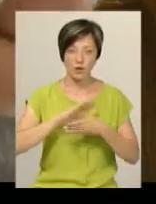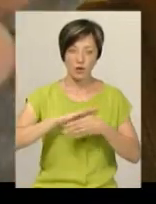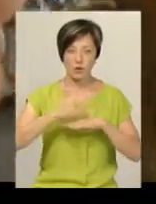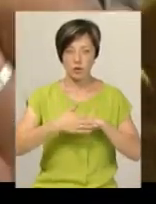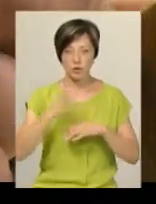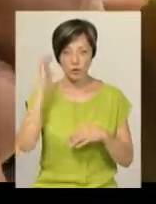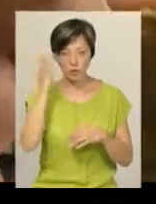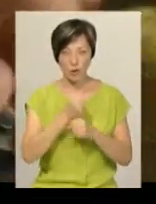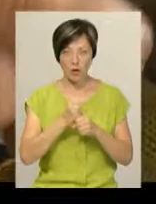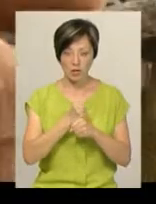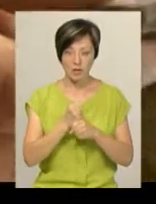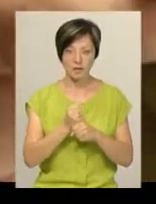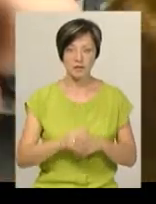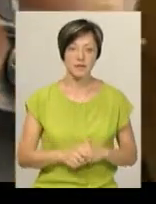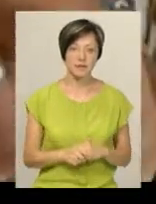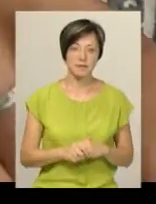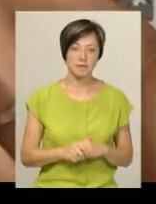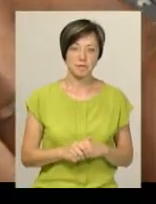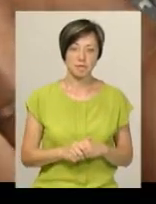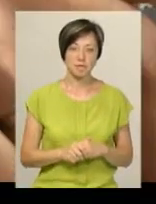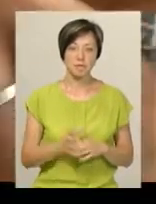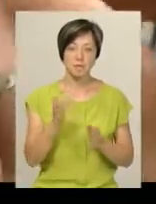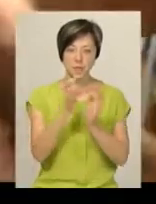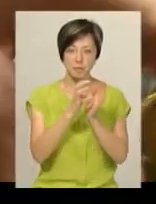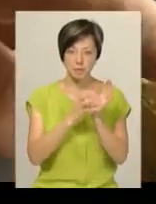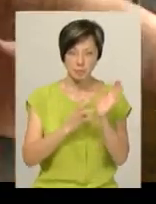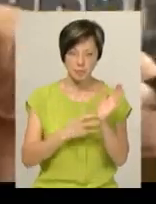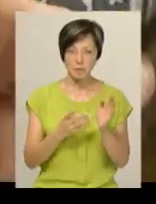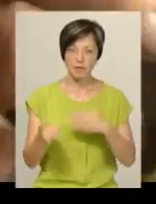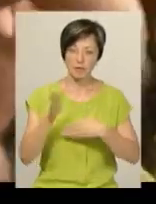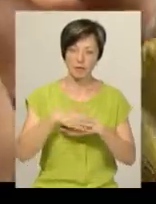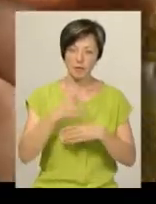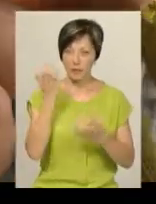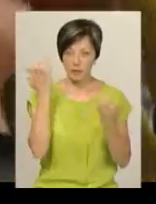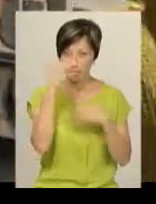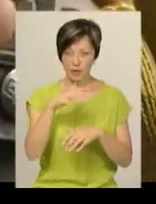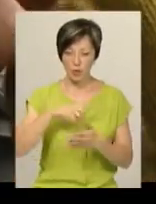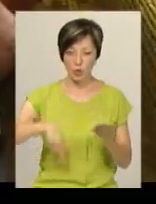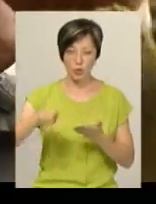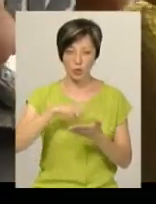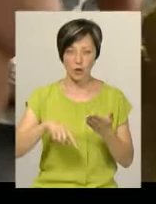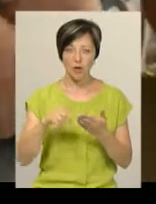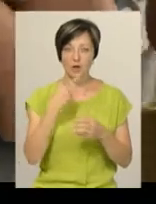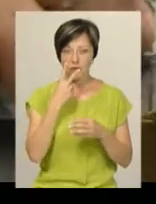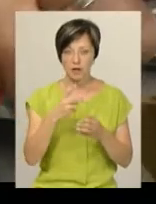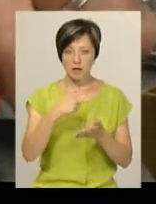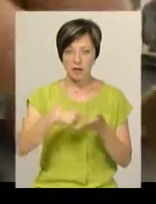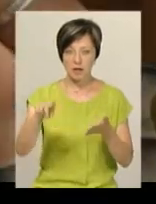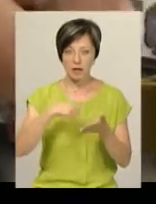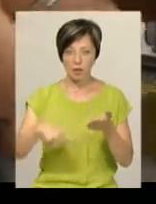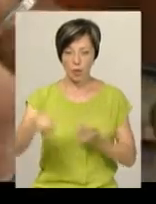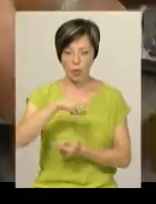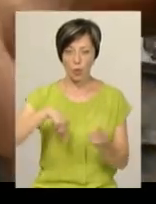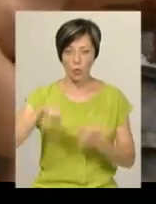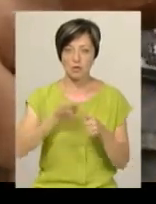з іншого боку коричневий, з одного боку таке шерихате, не видно гончарного кругу, а з іншого видно лінії гончарного